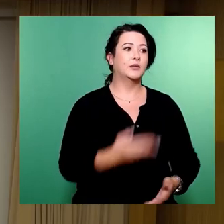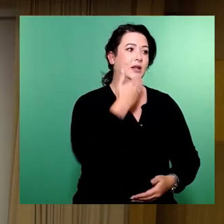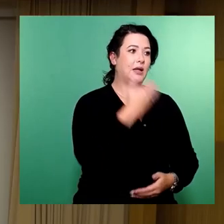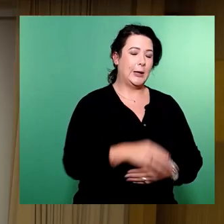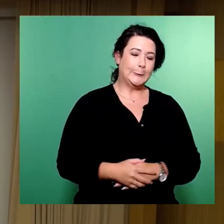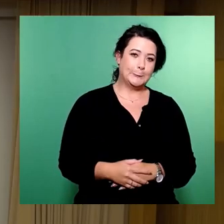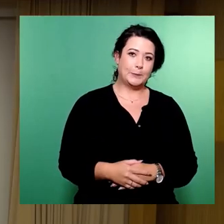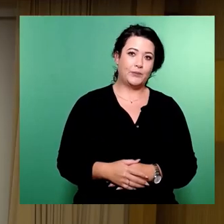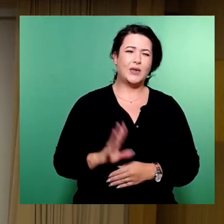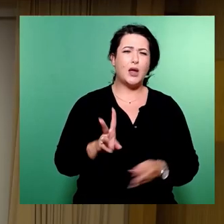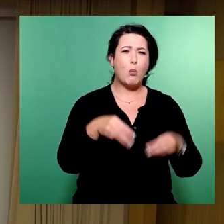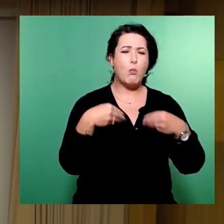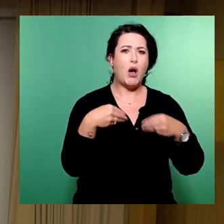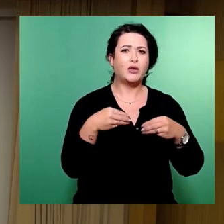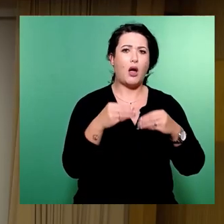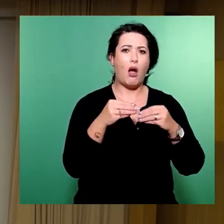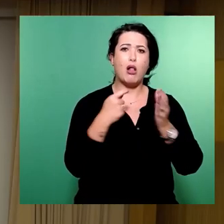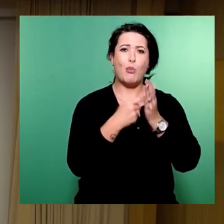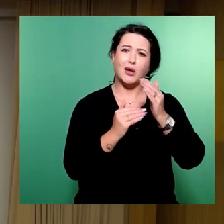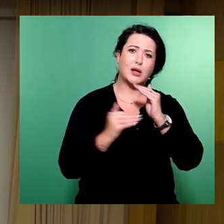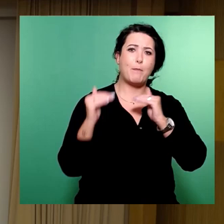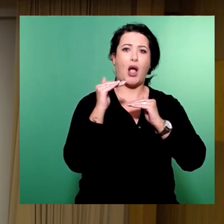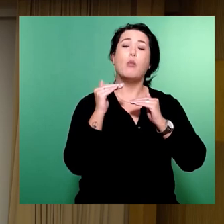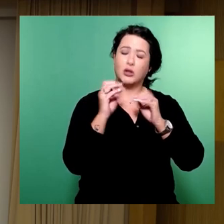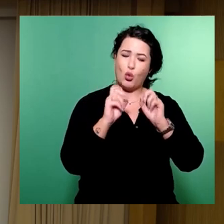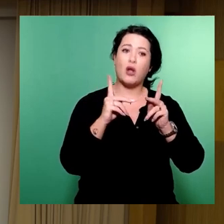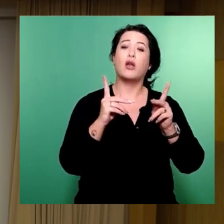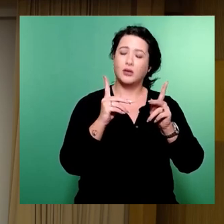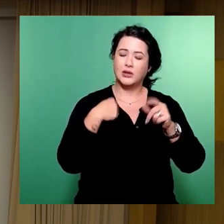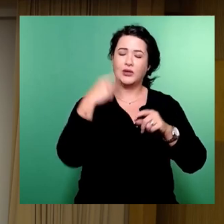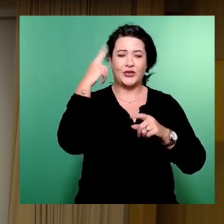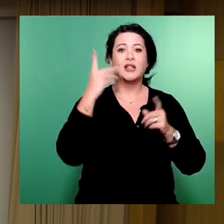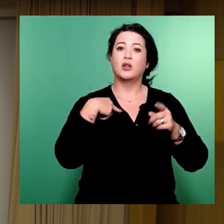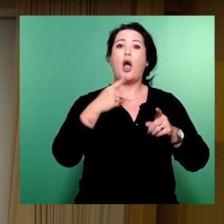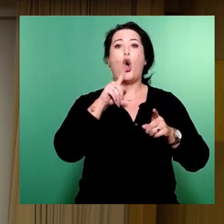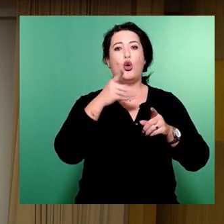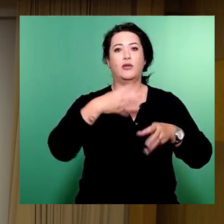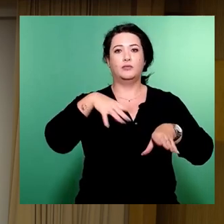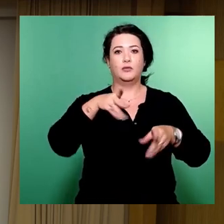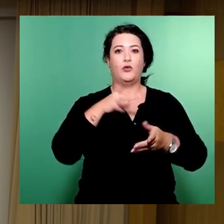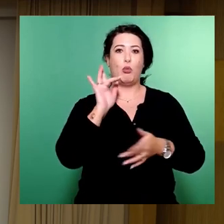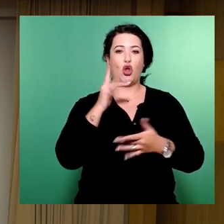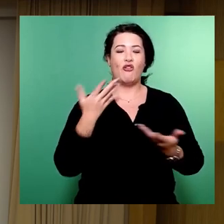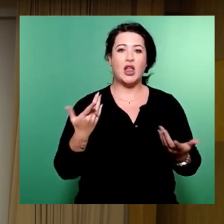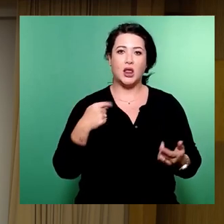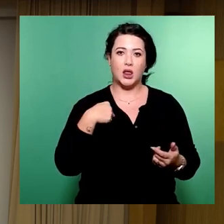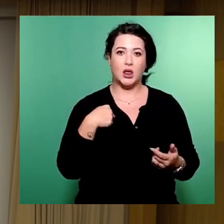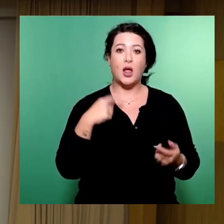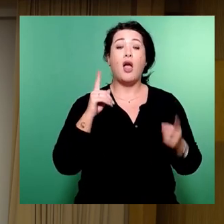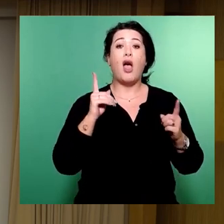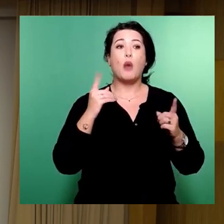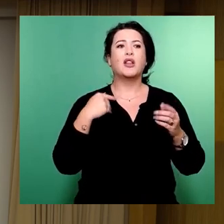Die Materialpreissteigerung, das ist okay, das ist so, da sind wir beteiligt. Was die geänderten Leistungen betrifft, leider